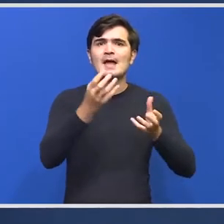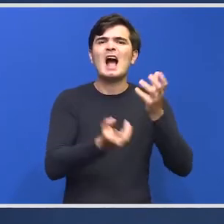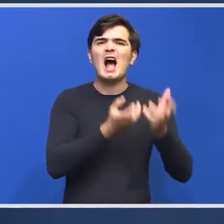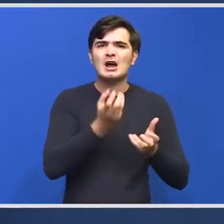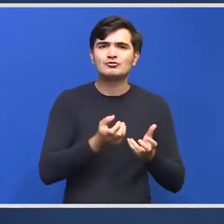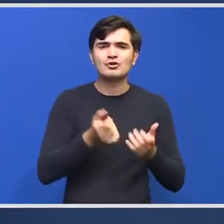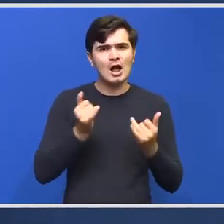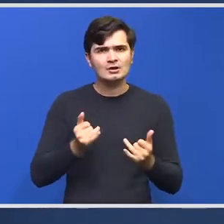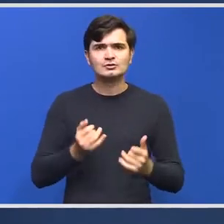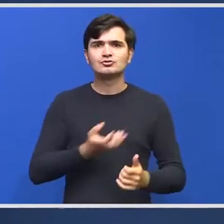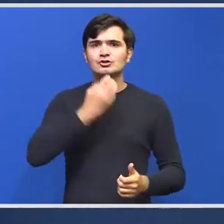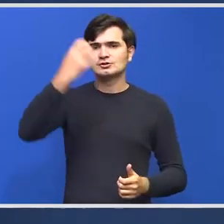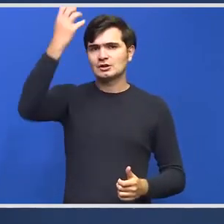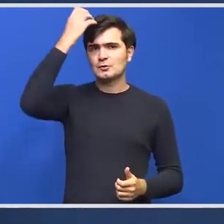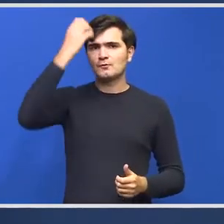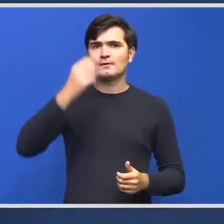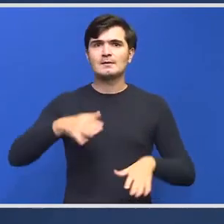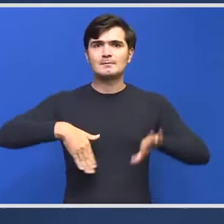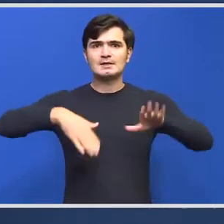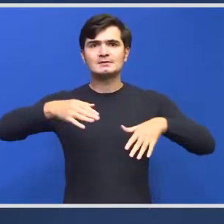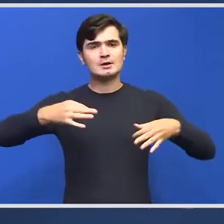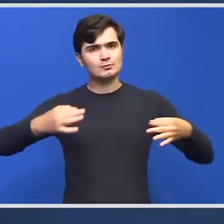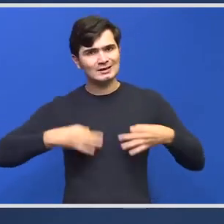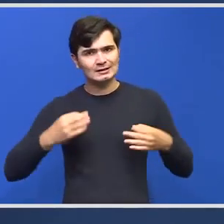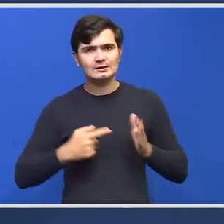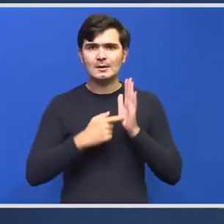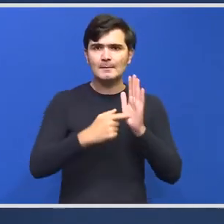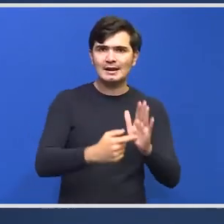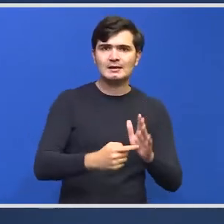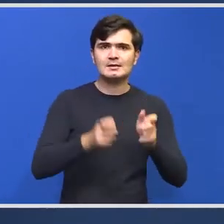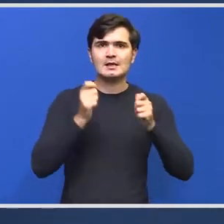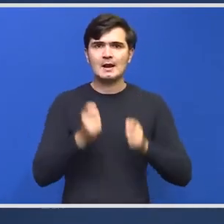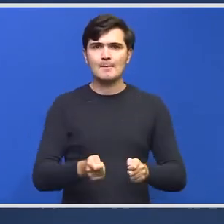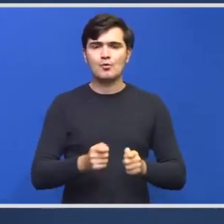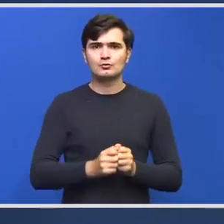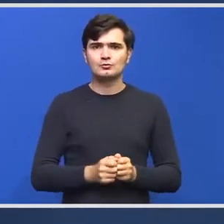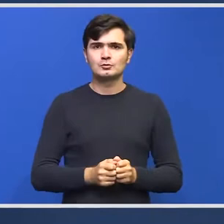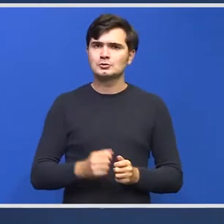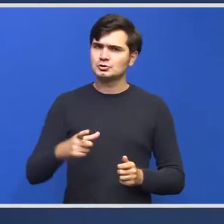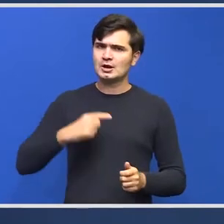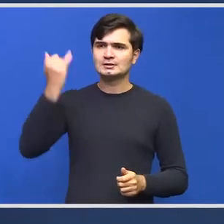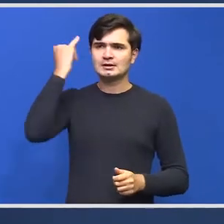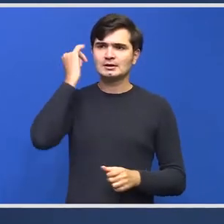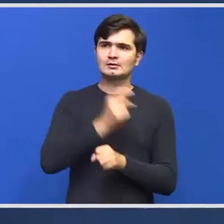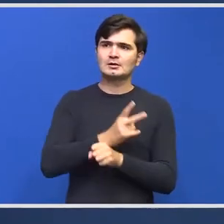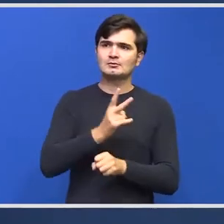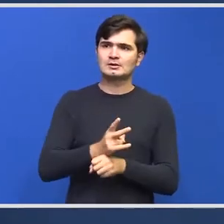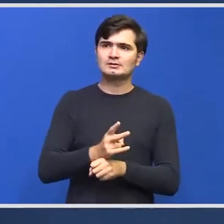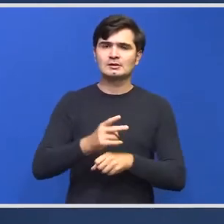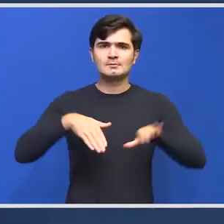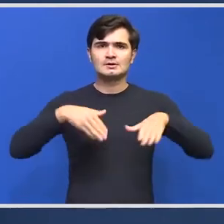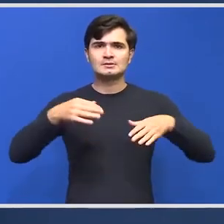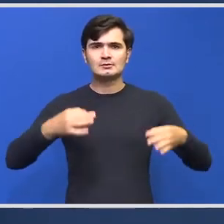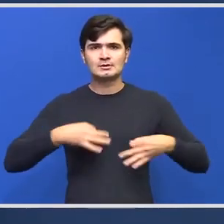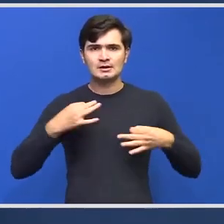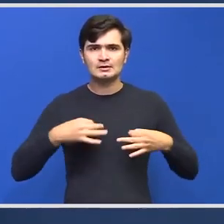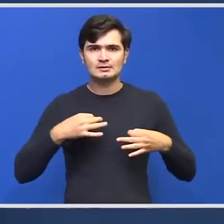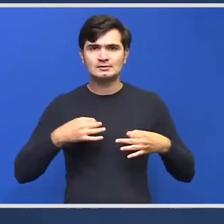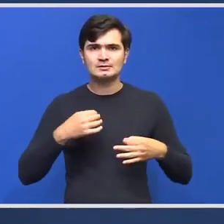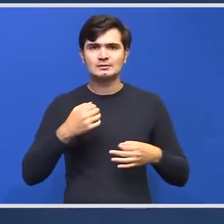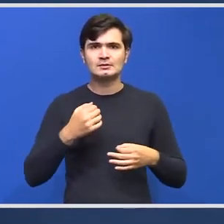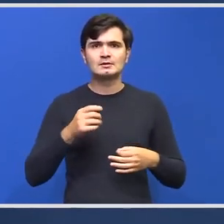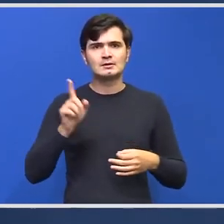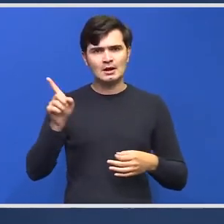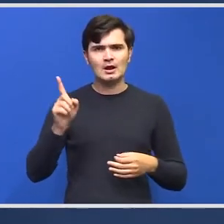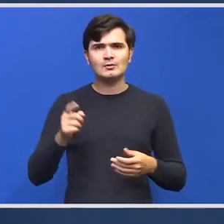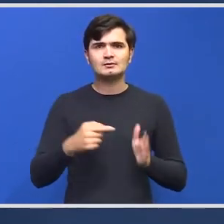prezentat acest raport de către Ministerul Sănătății și avem secretar de stat la Ministerul Sănătății, doamna Altmaier, care va